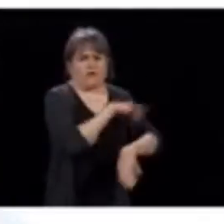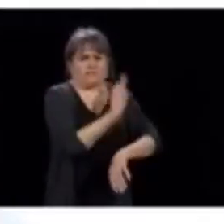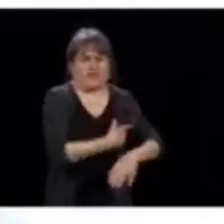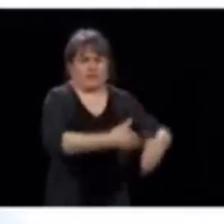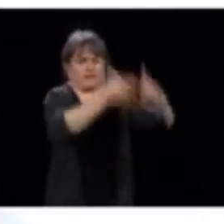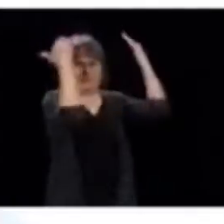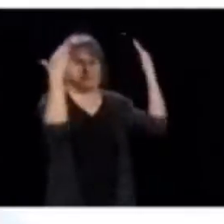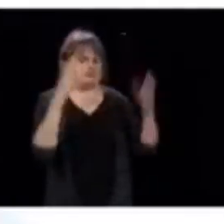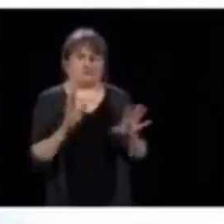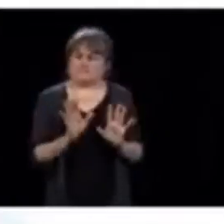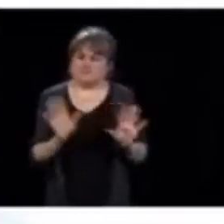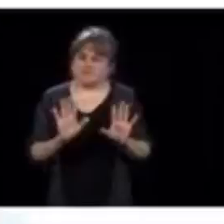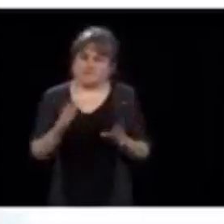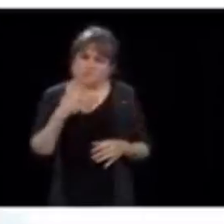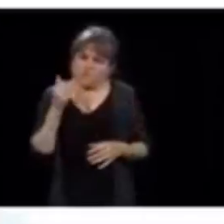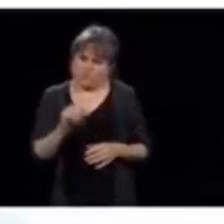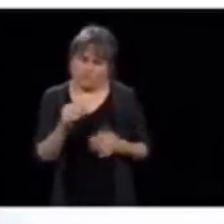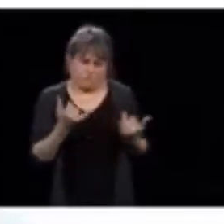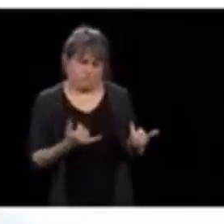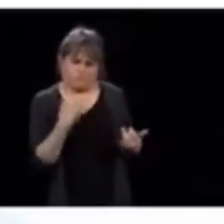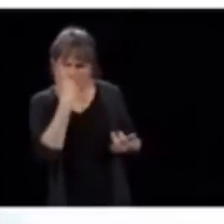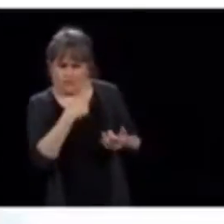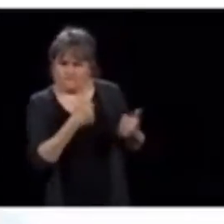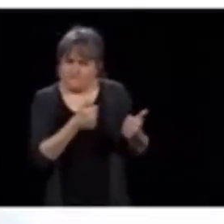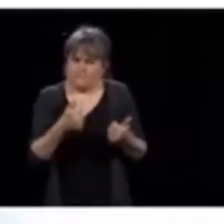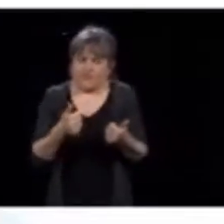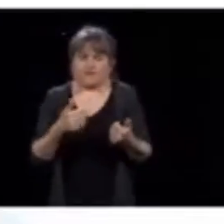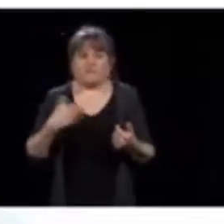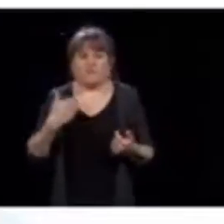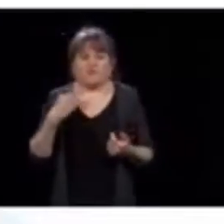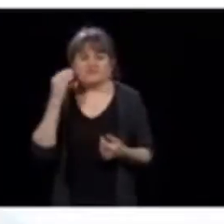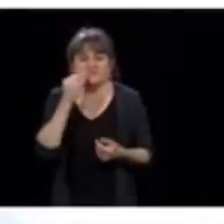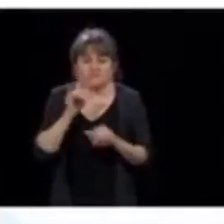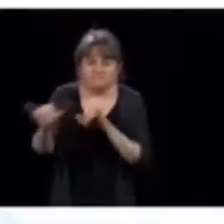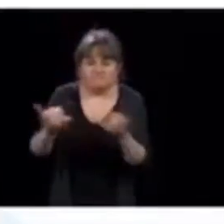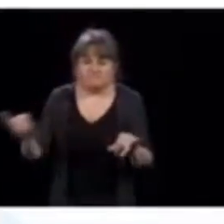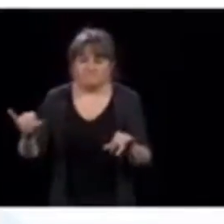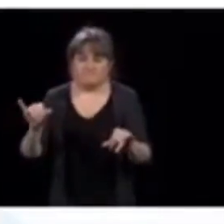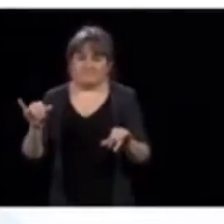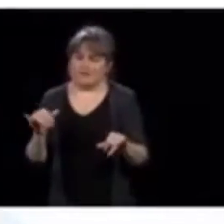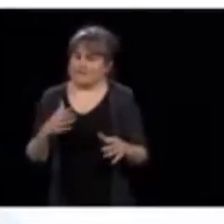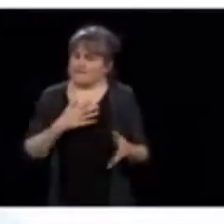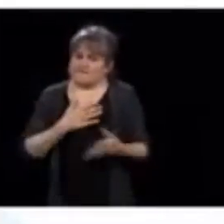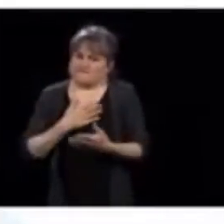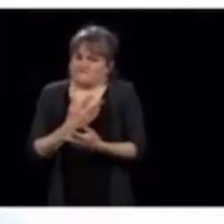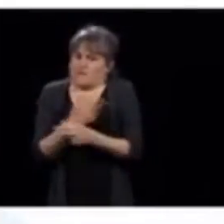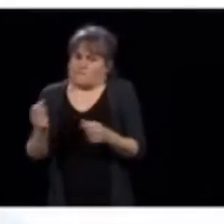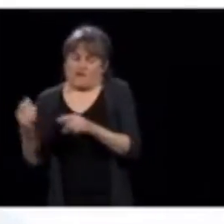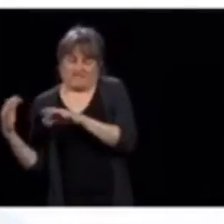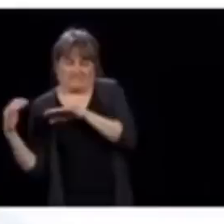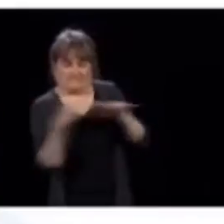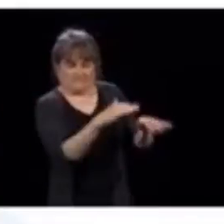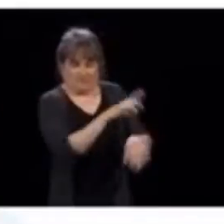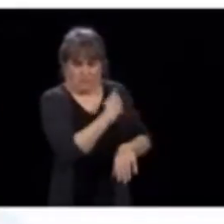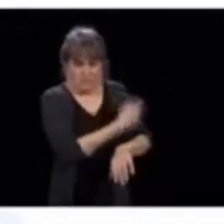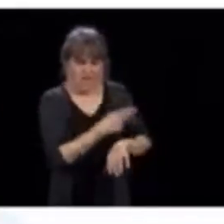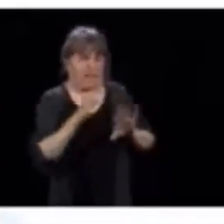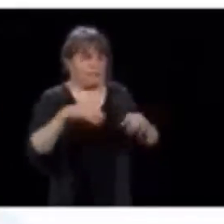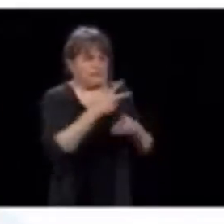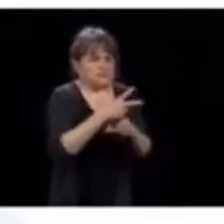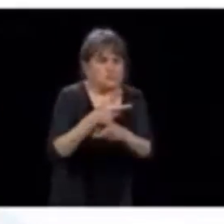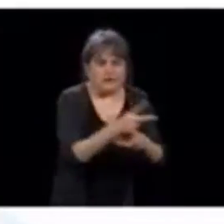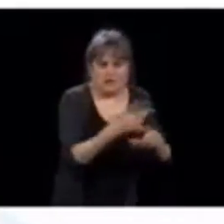du confinement, de retarder l'arrivée d'une grosse vague dans les hôpitaux. Il ne semble pas y avoir la grosse vague qu'on